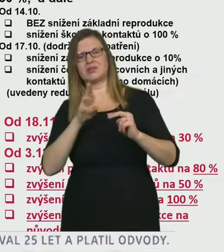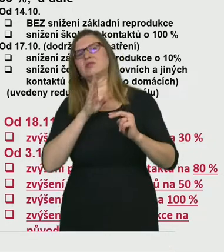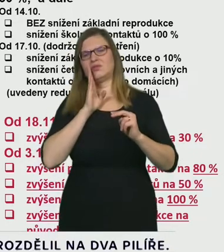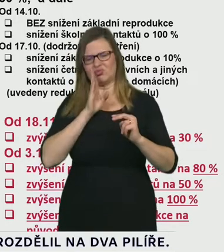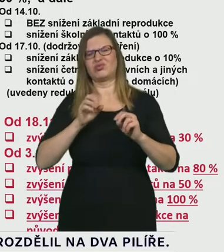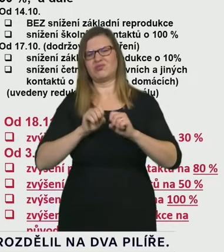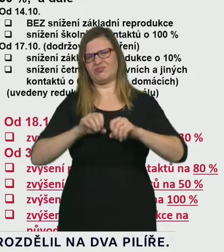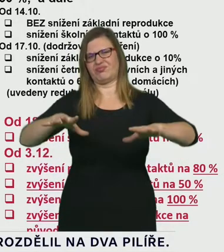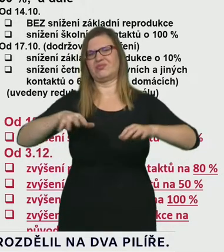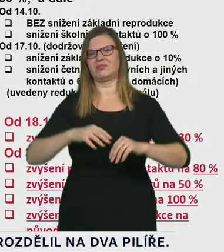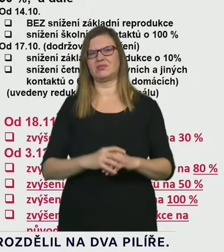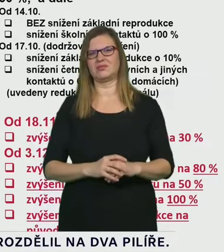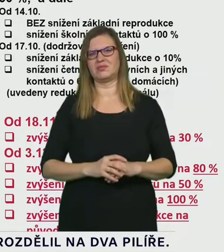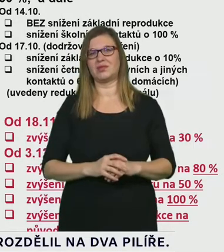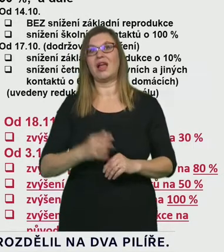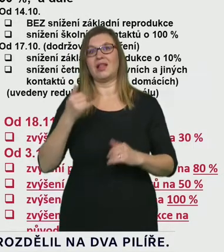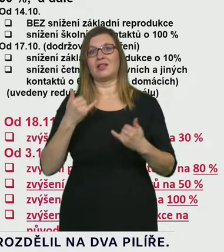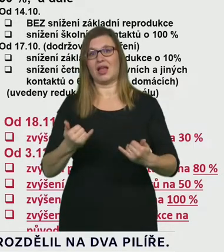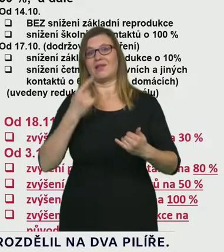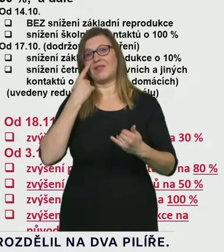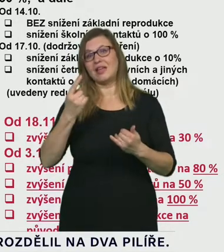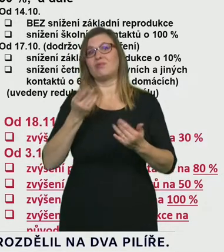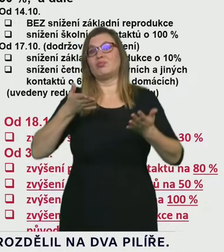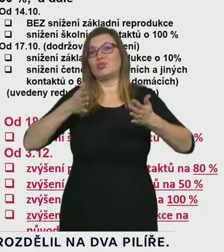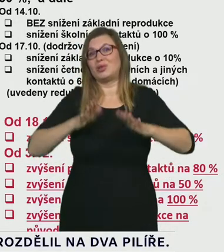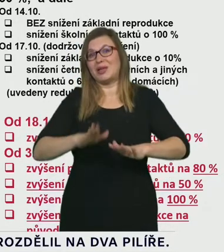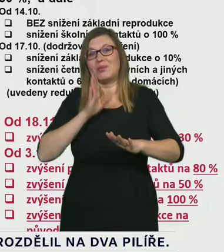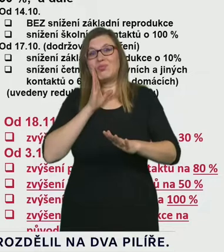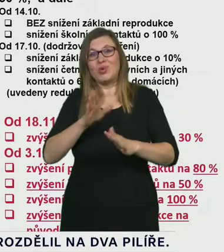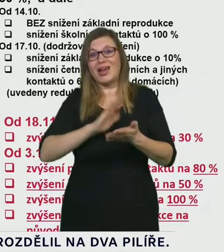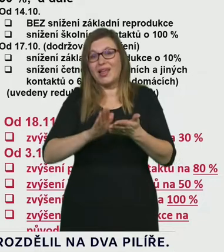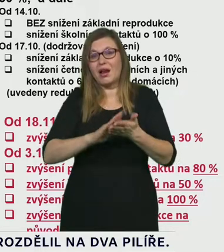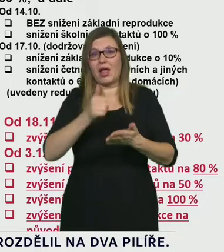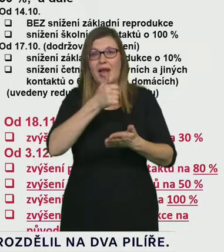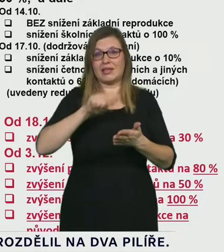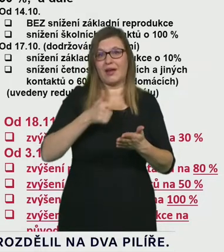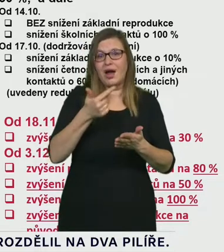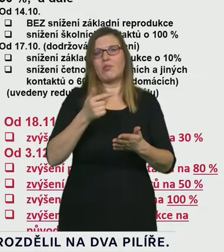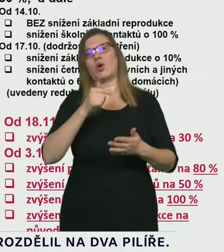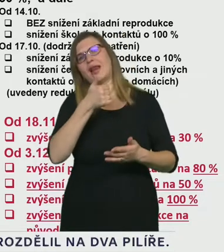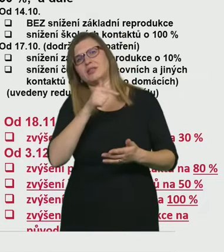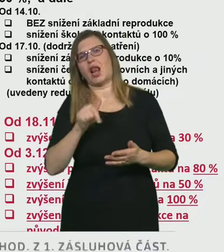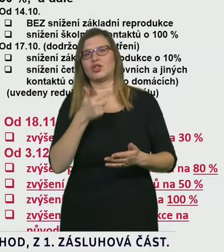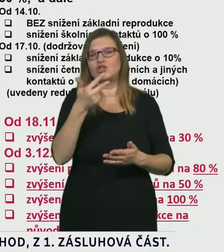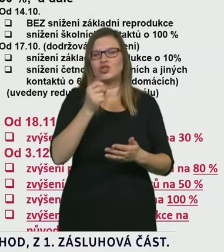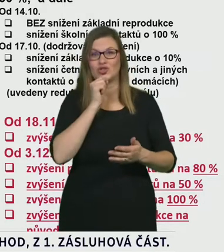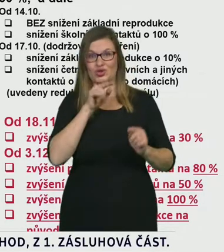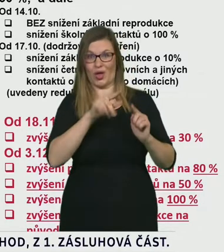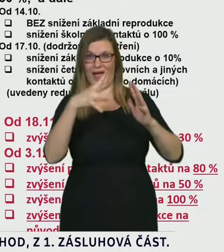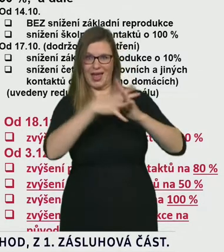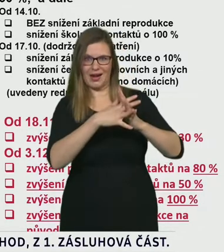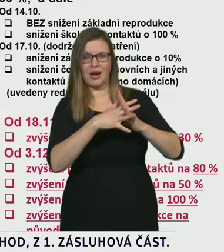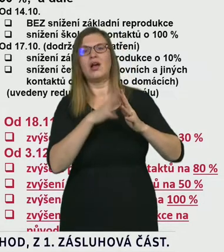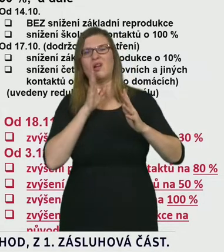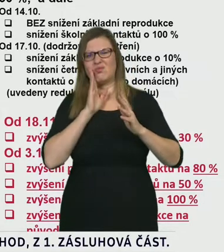vidíte tady. To znamená, už v průběhu prosince až k 8-10 tisícům denně nakažených a samozřejmě